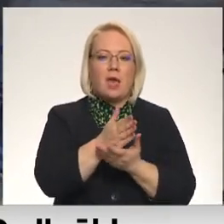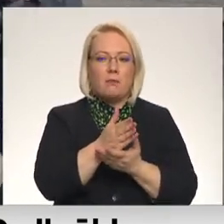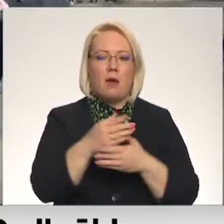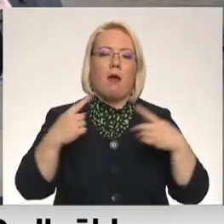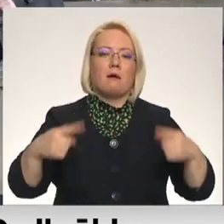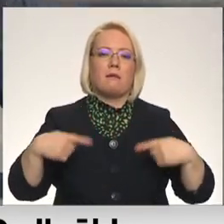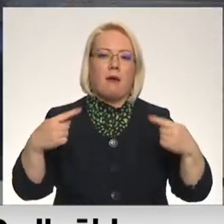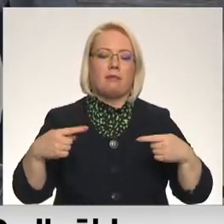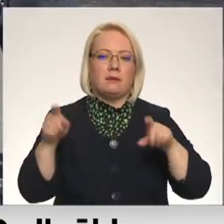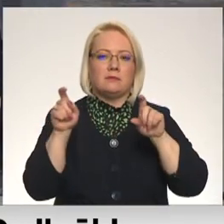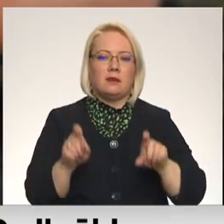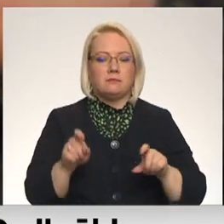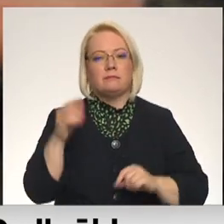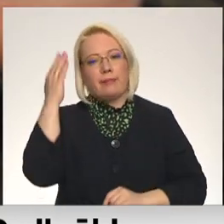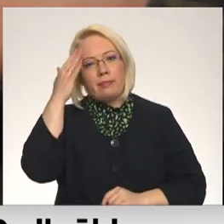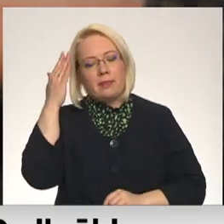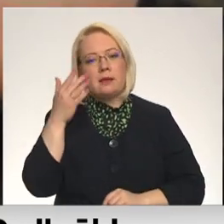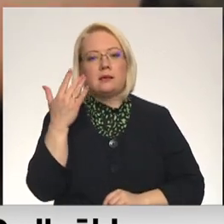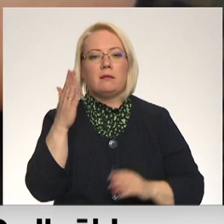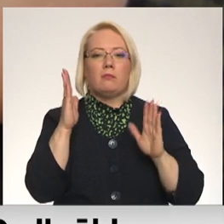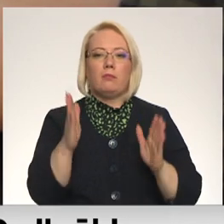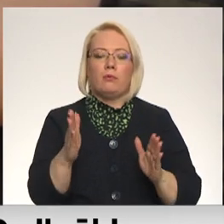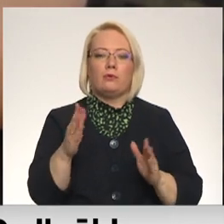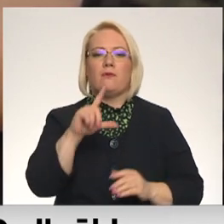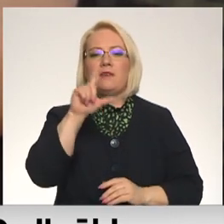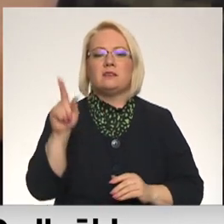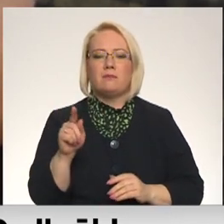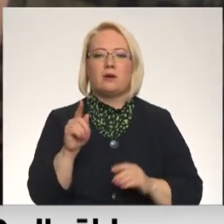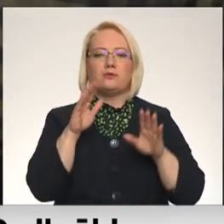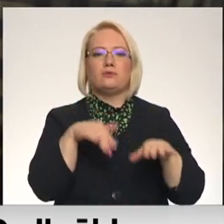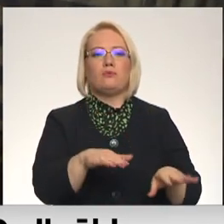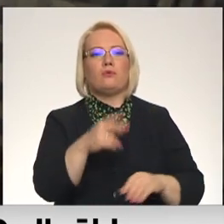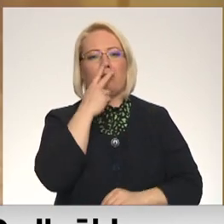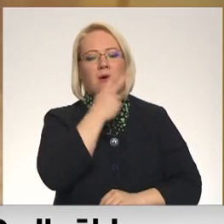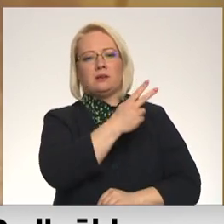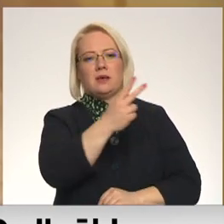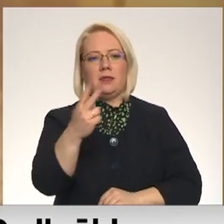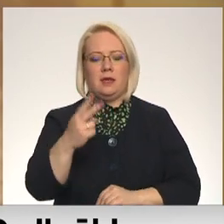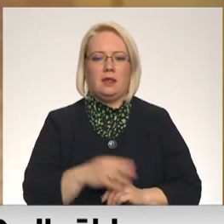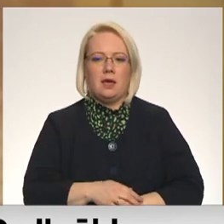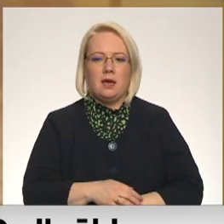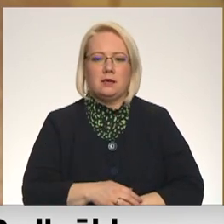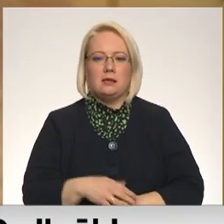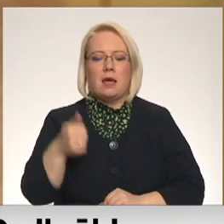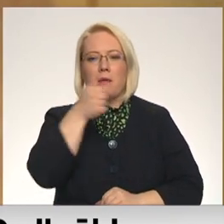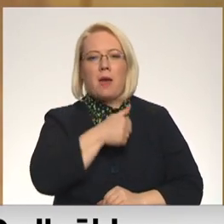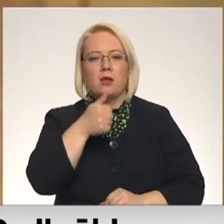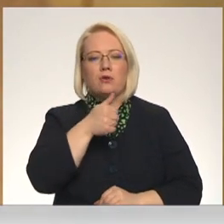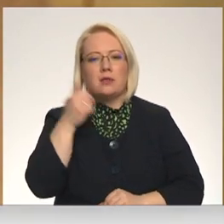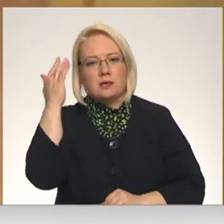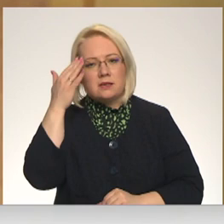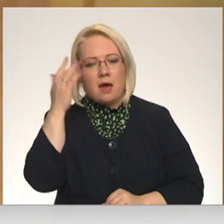ratiņkrēslā sēdošie sapņo, cik labi būtu vismaz uz jūru paraudzīties. Personīgais sapnis man ir